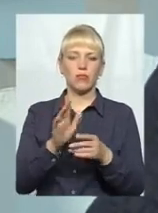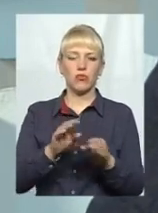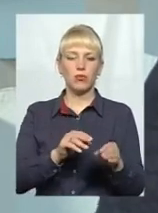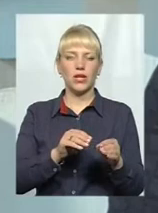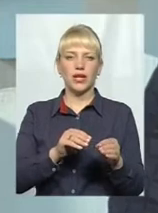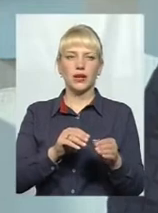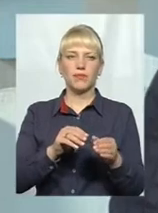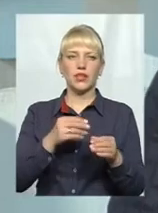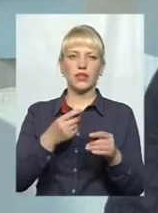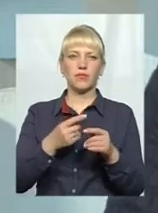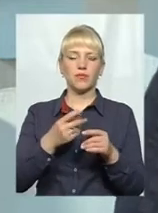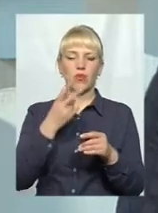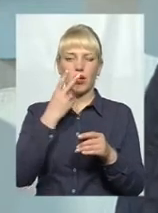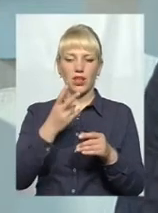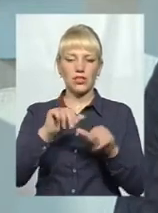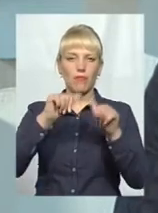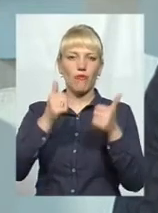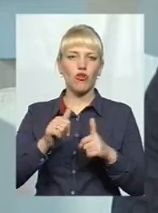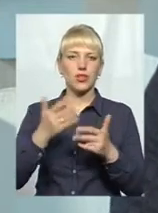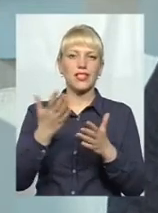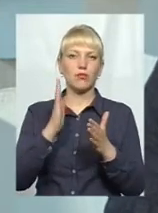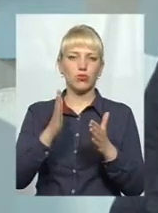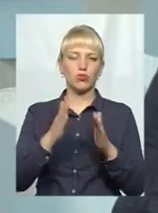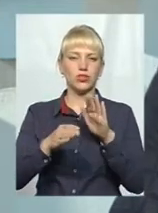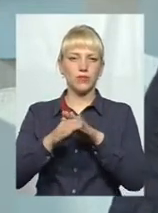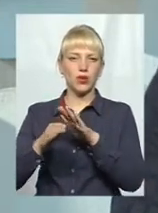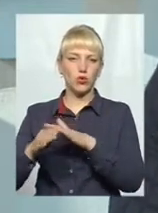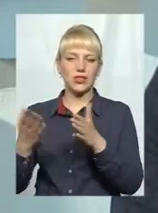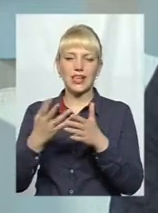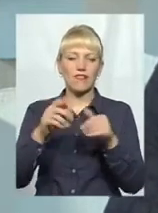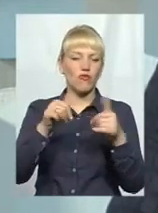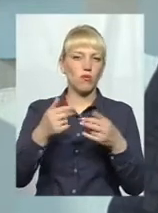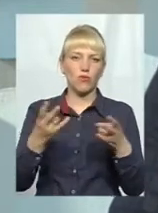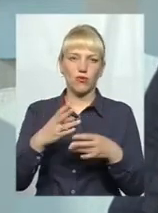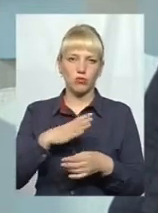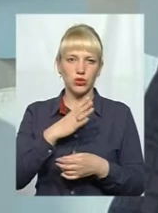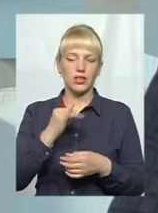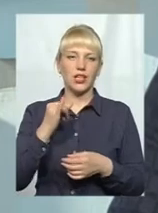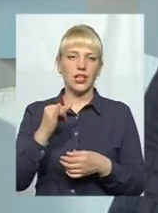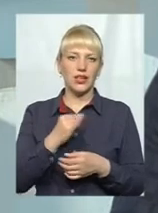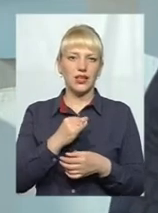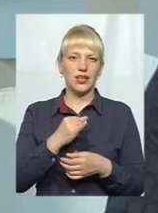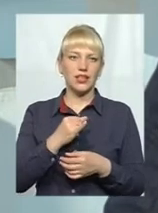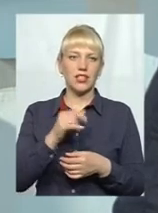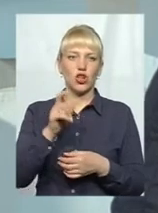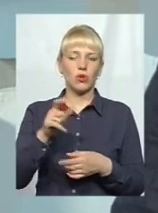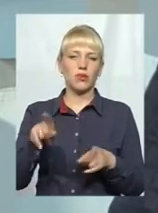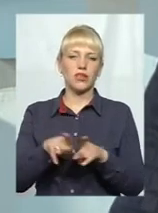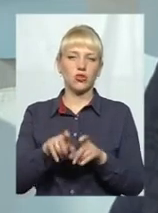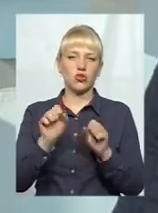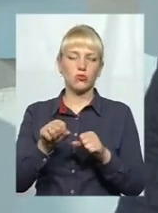громадянам саме ці архетипи, як вони мають виглядати ці кіоски. І громадяни зможуть також визнатися,